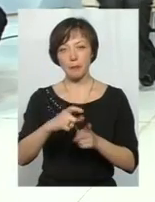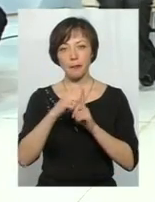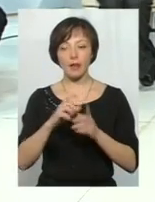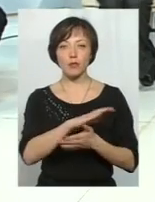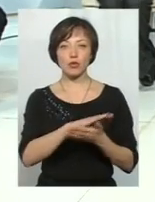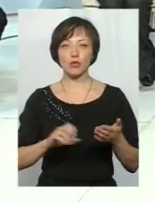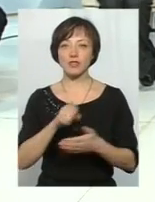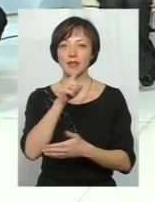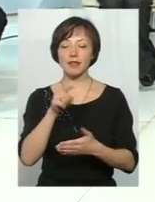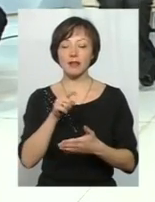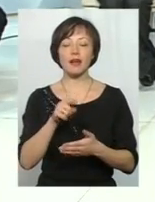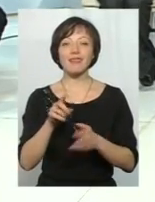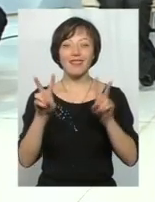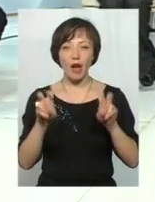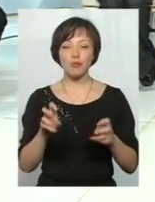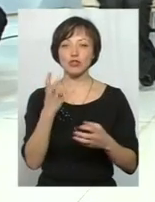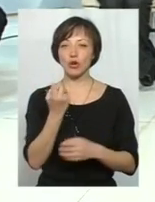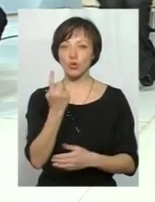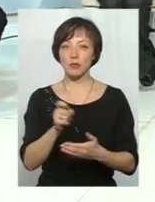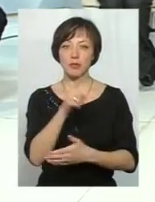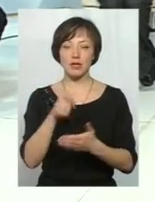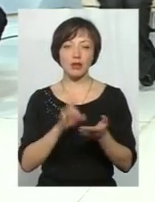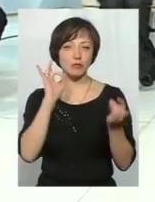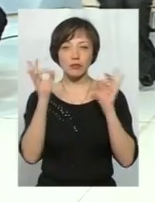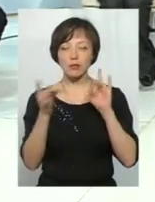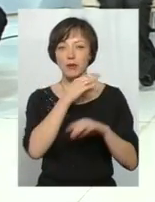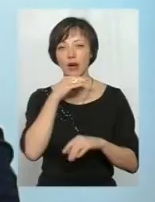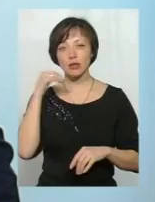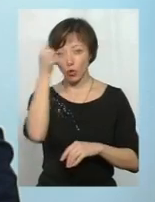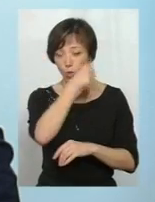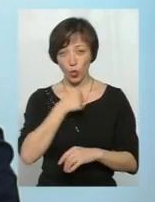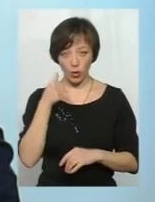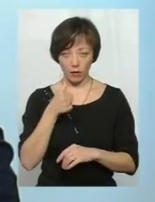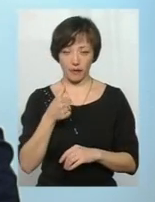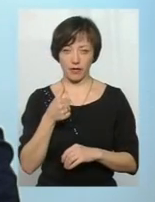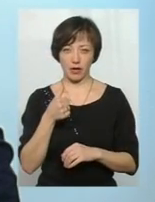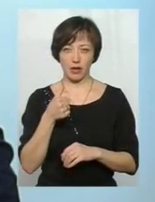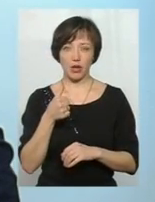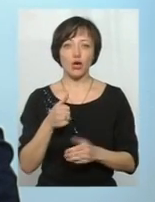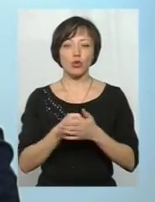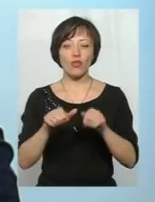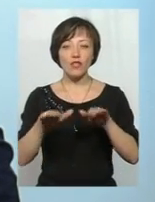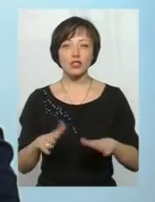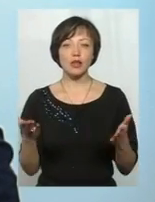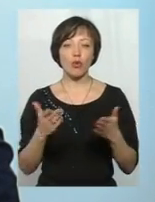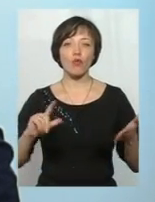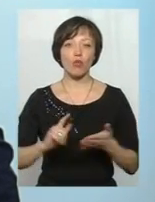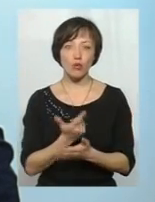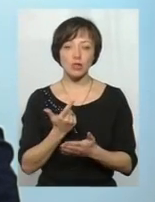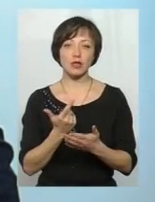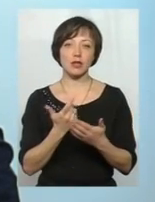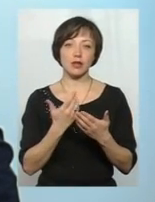Ще одним питанням, яке на слуху вже не один рік, і до вирішення, якого вкотре